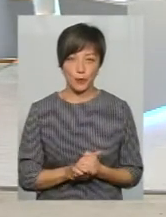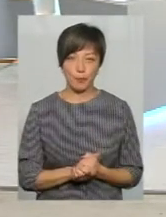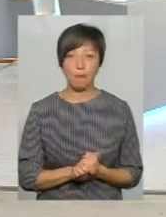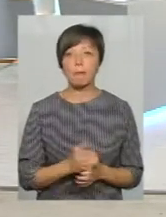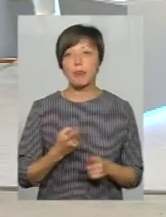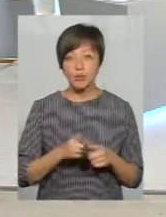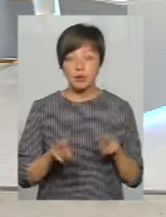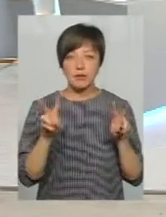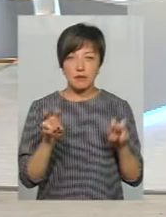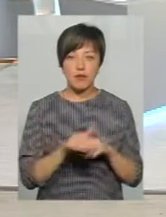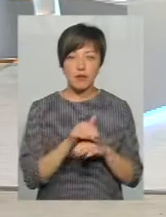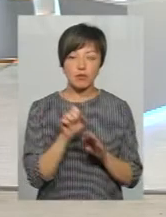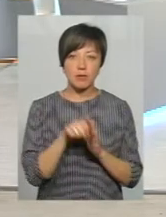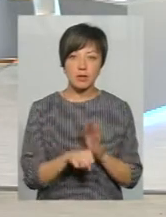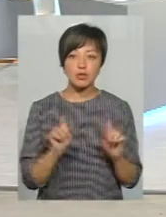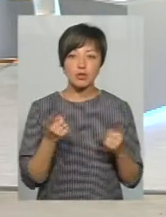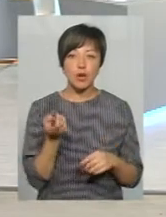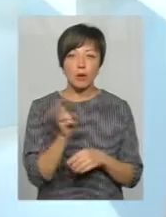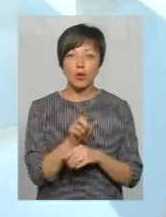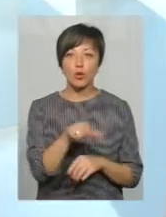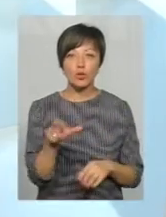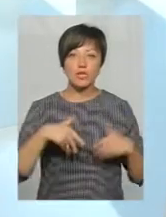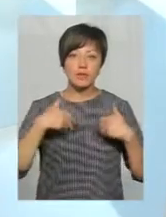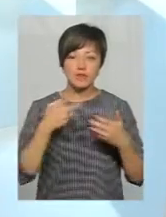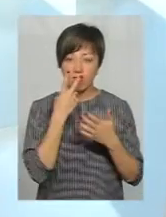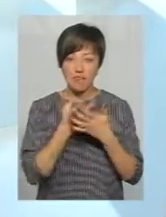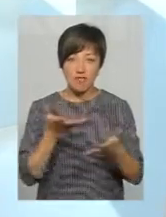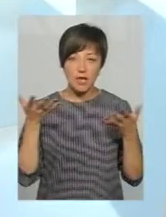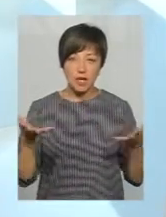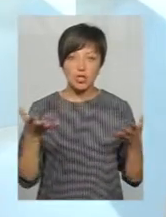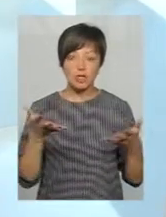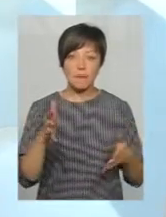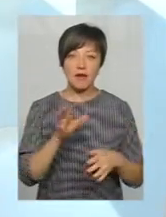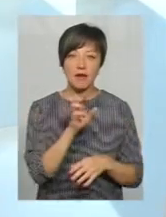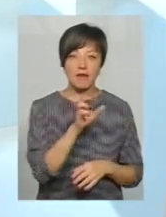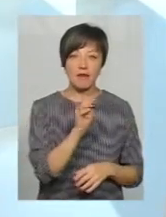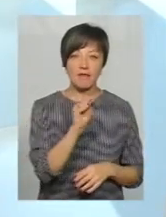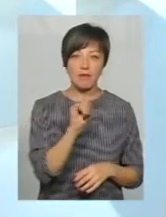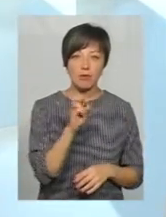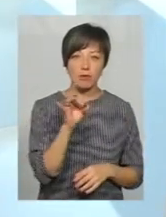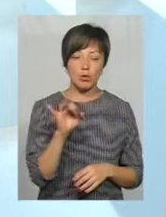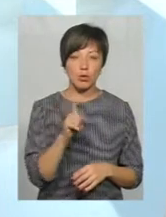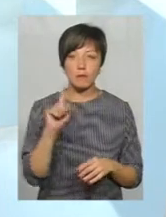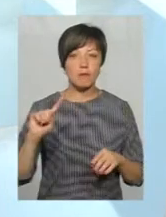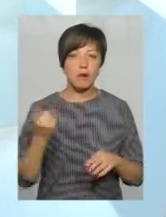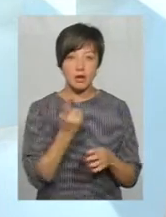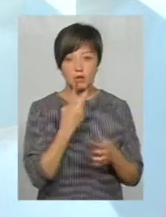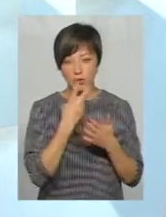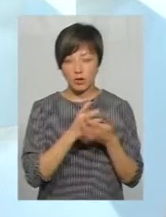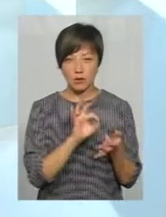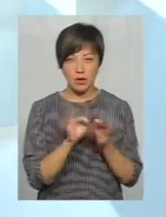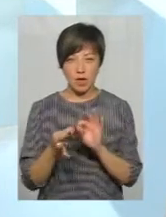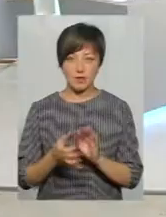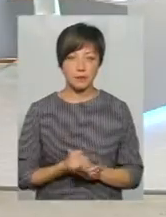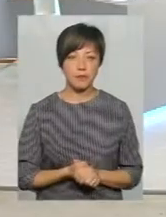Тому і називають ласкові вбивця, тому що приходять люди вже з вираженим фіброзом. Буває таке, що вперше люди звертаються з ускладненням гепатиту.